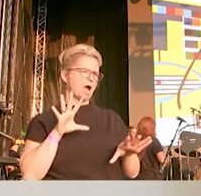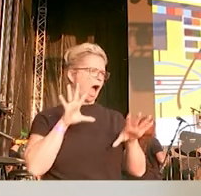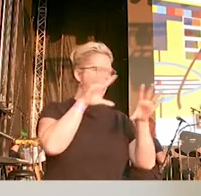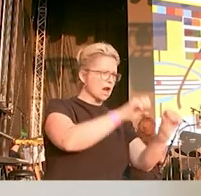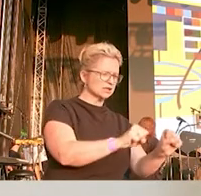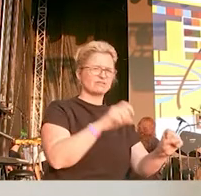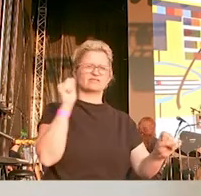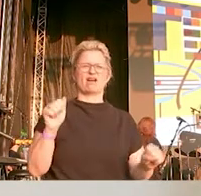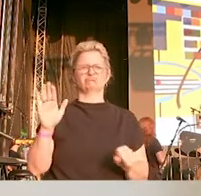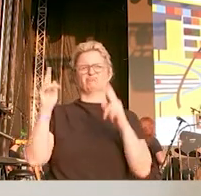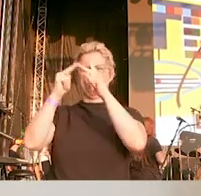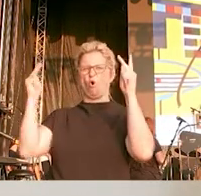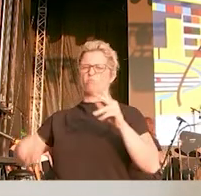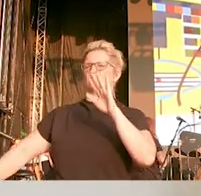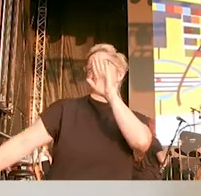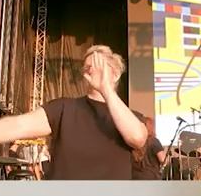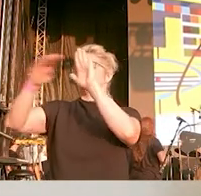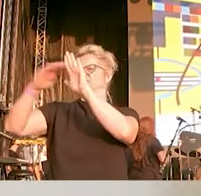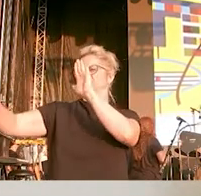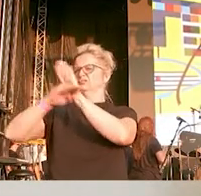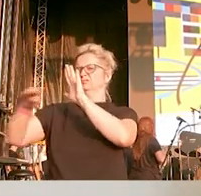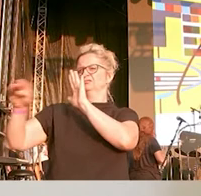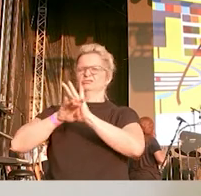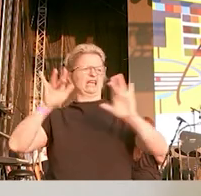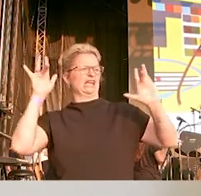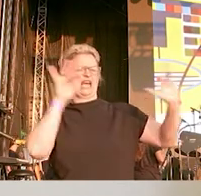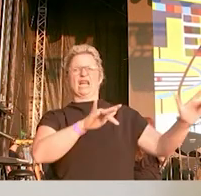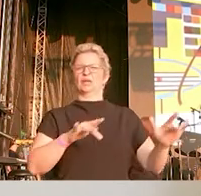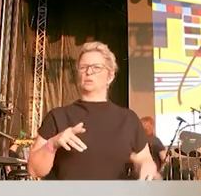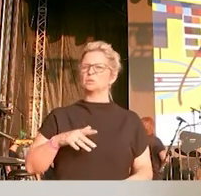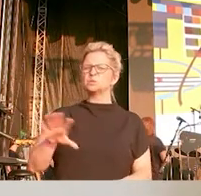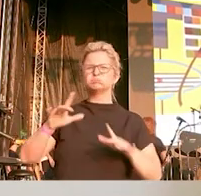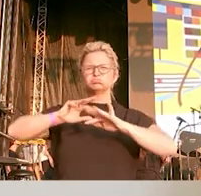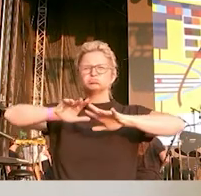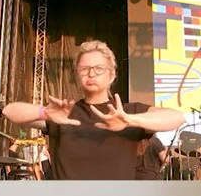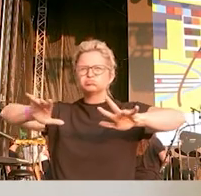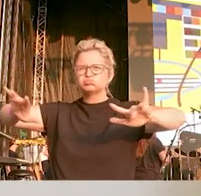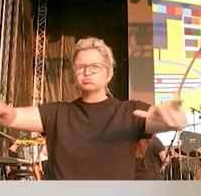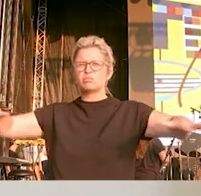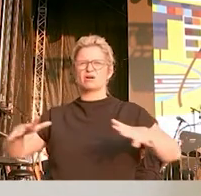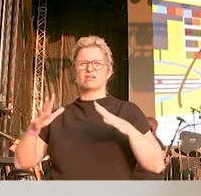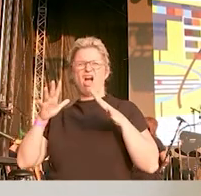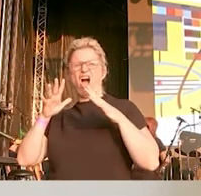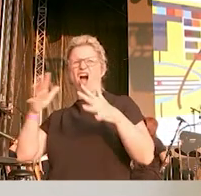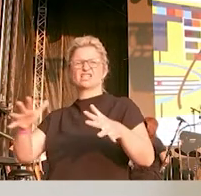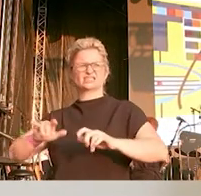Homepage an den Pranger und versuchen damit eine Atmosphäre von Hass zu schüren.